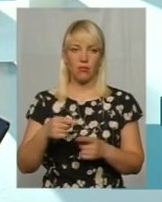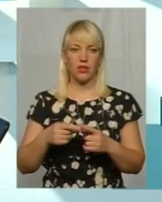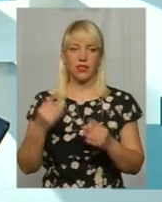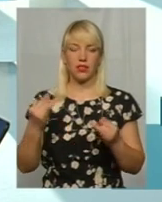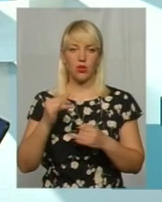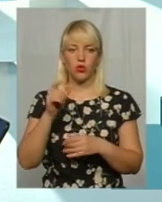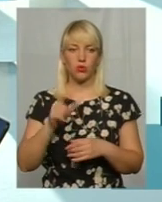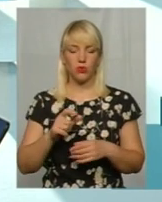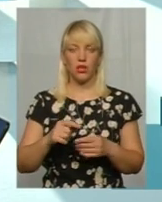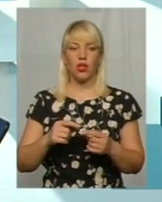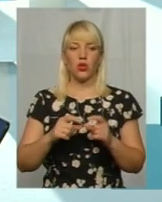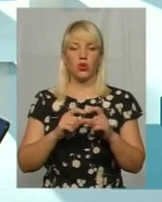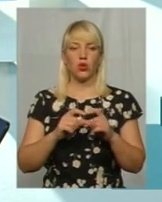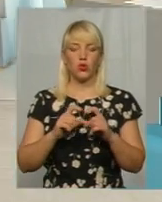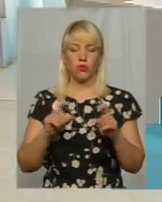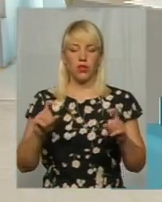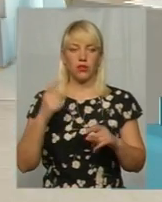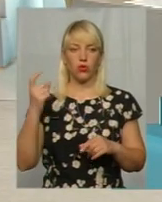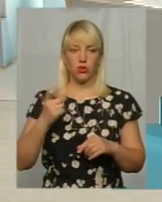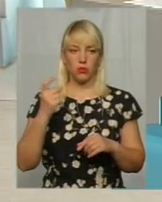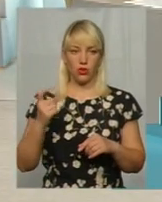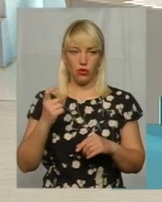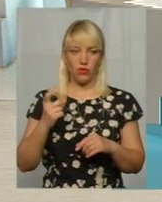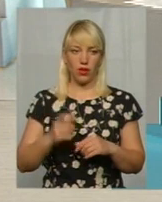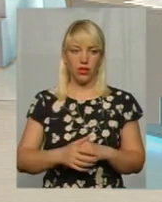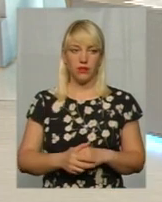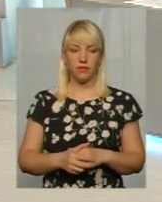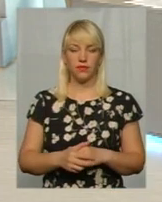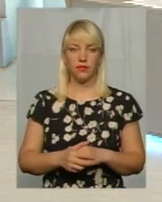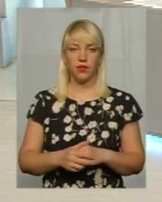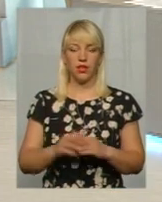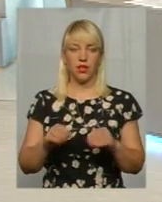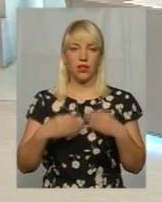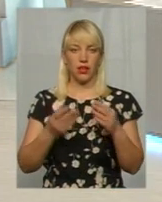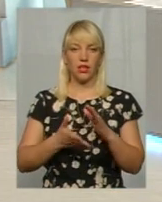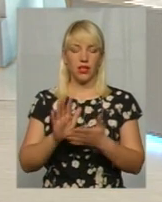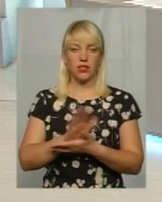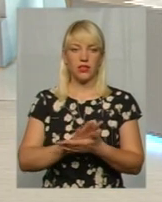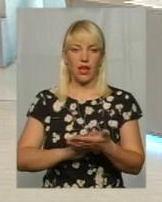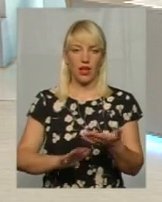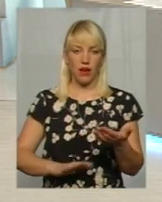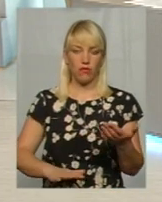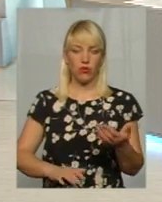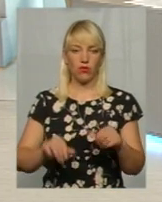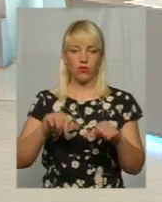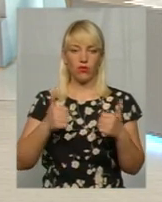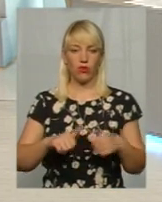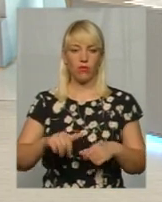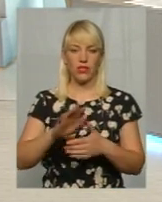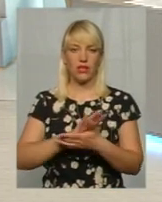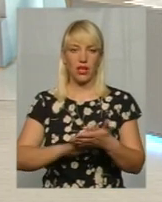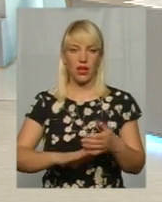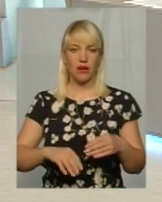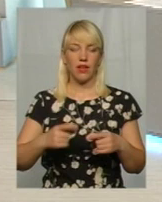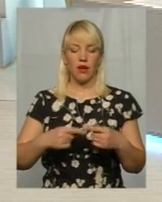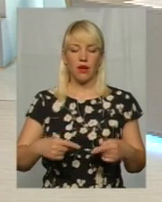особа, суб'єкт господарювання подає встановлену заяву, форма заяви, власне, передбачена